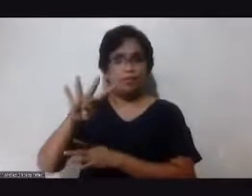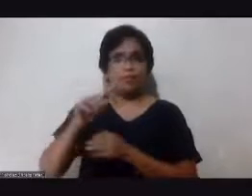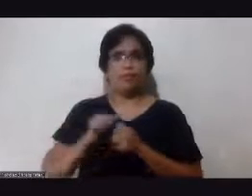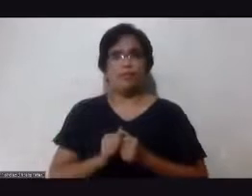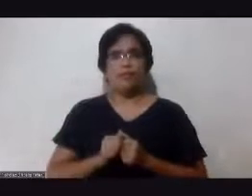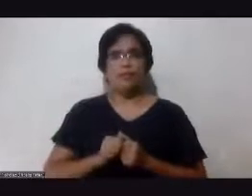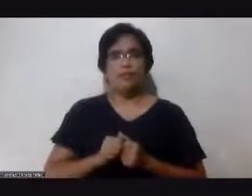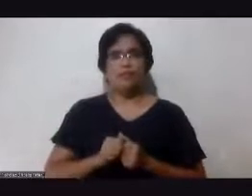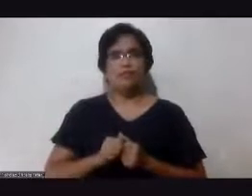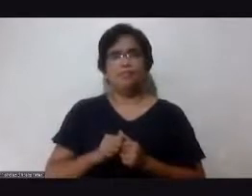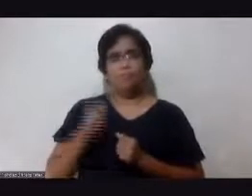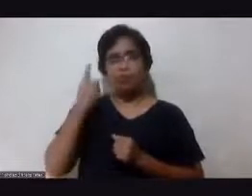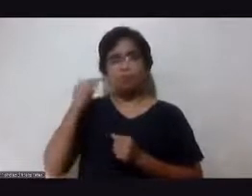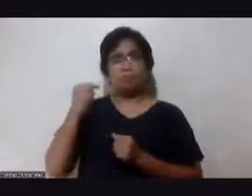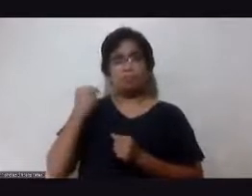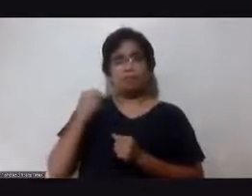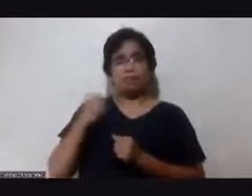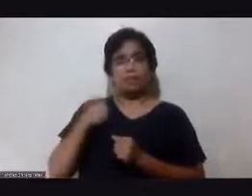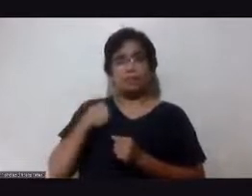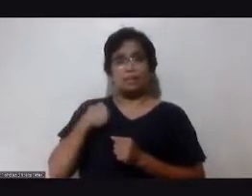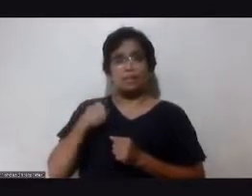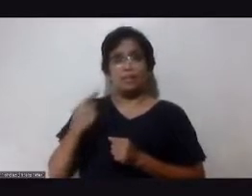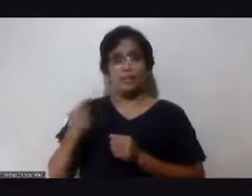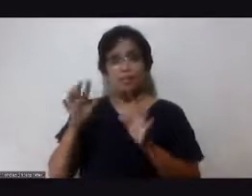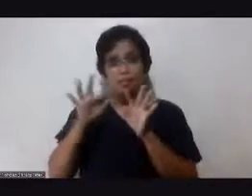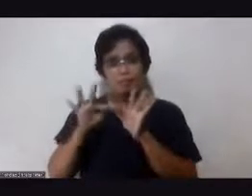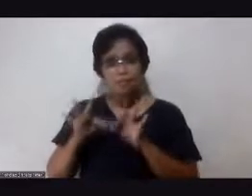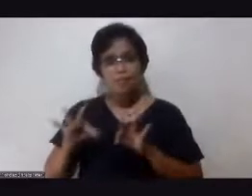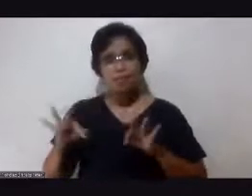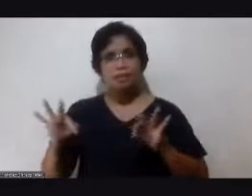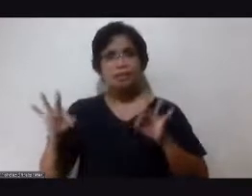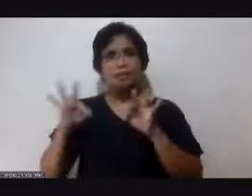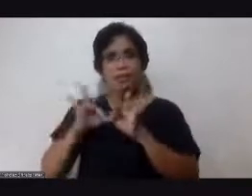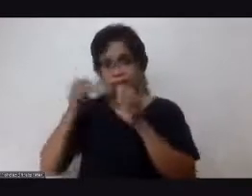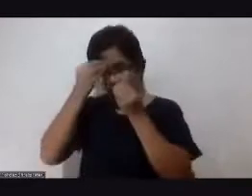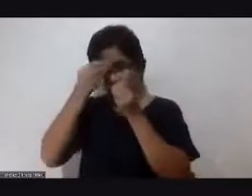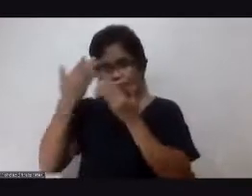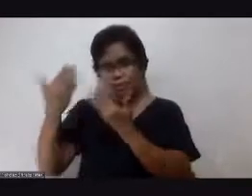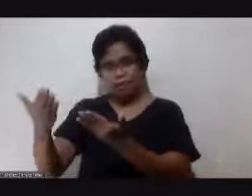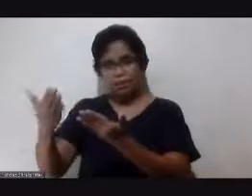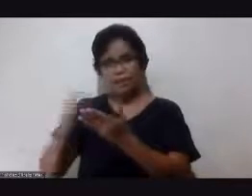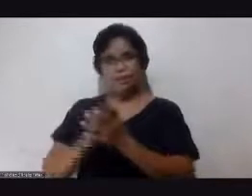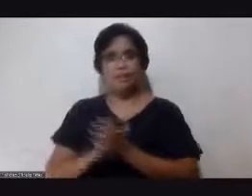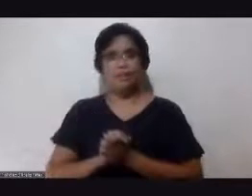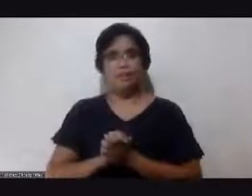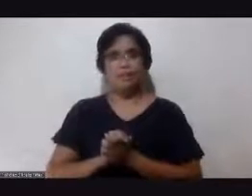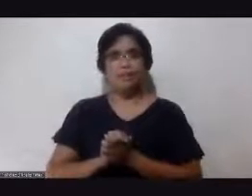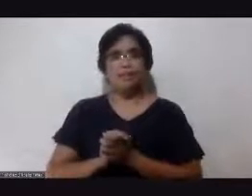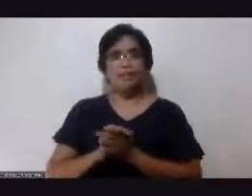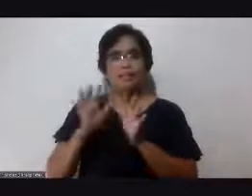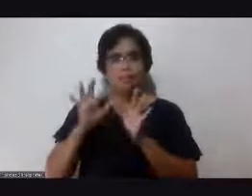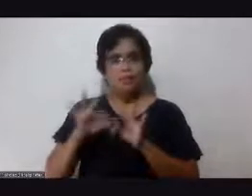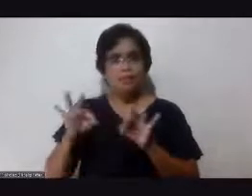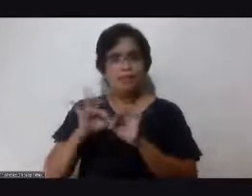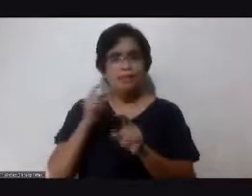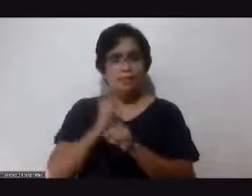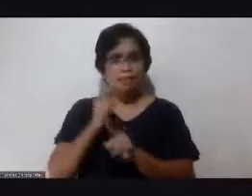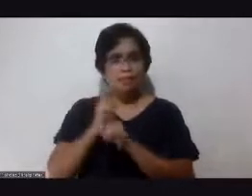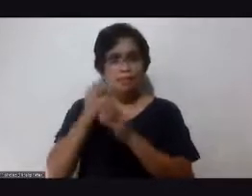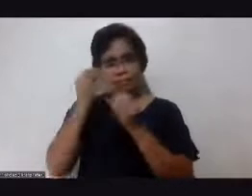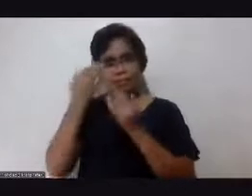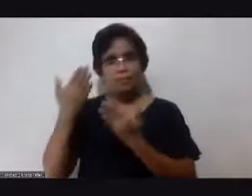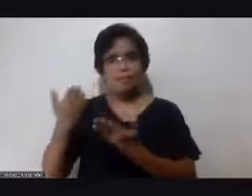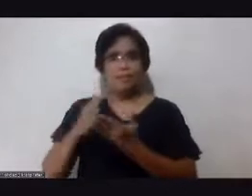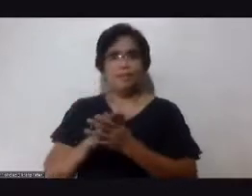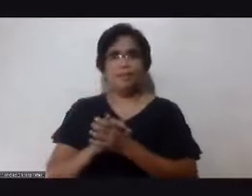ang sa akin lang importante yung information importante yung tamang information na